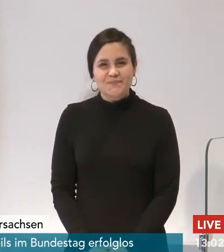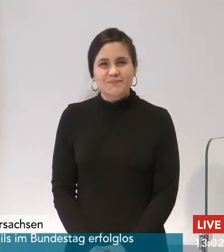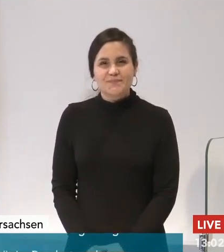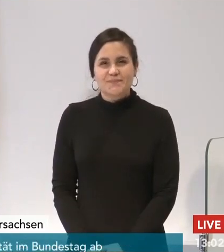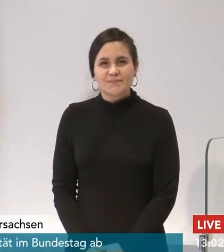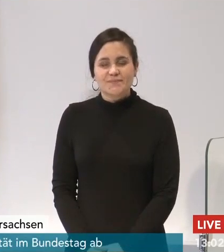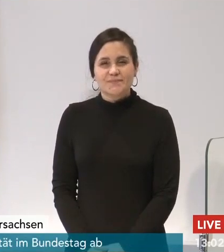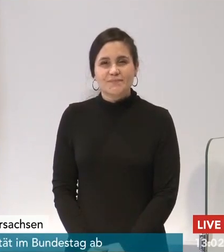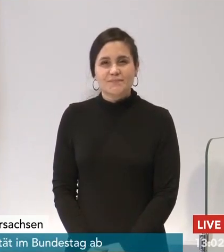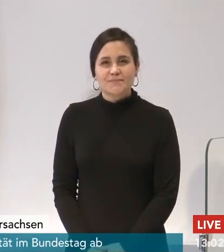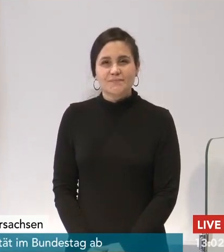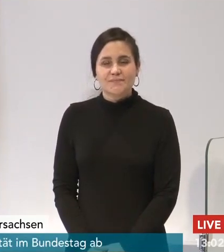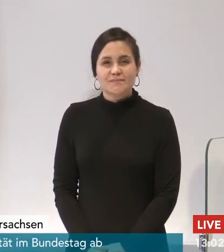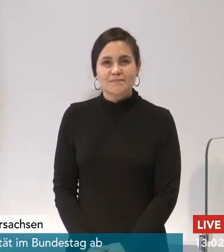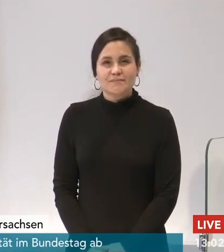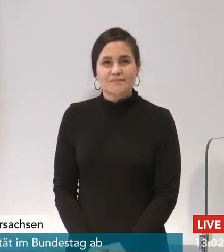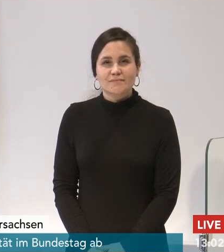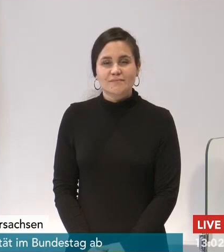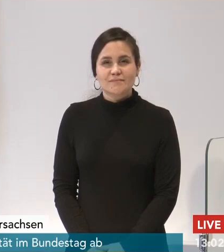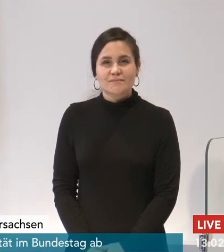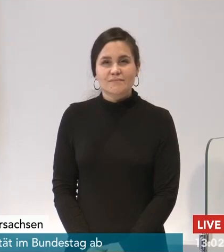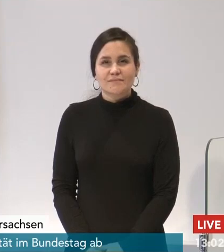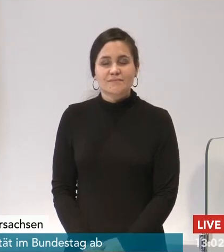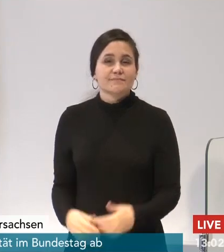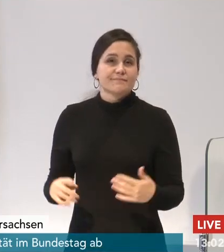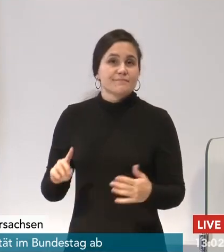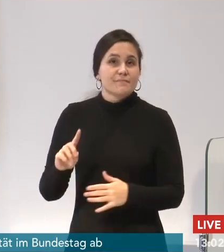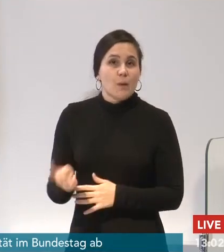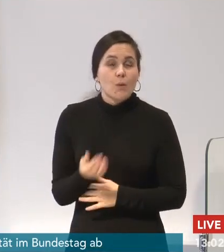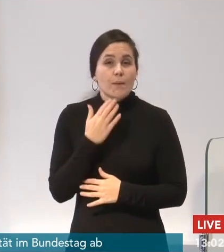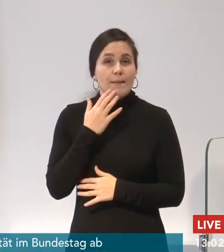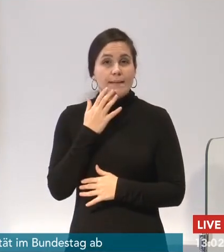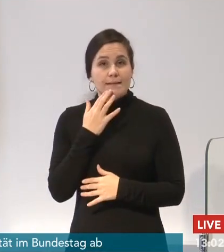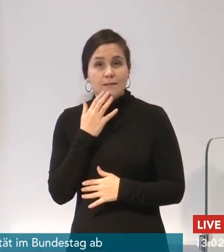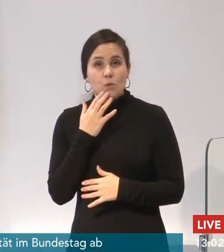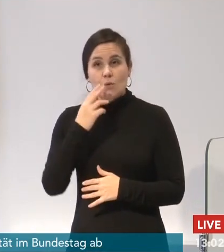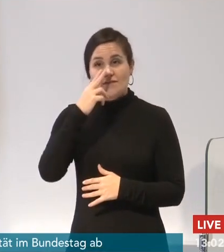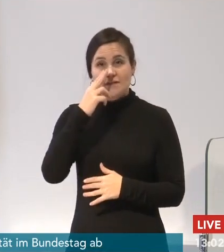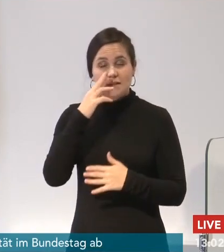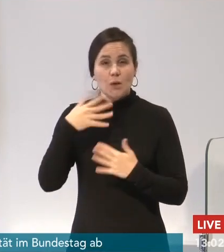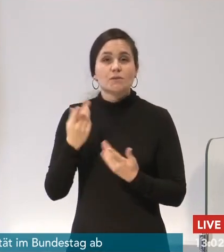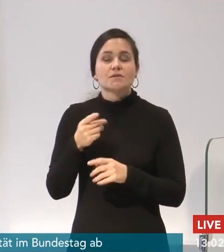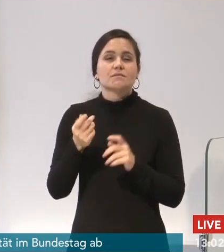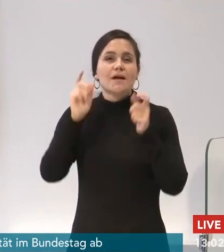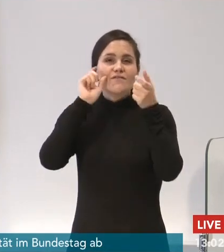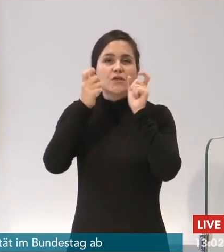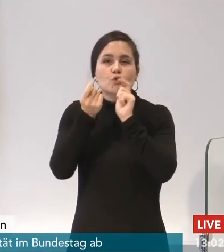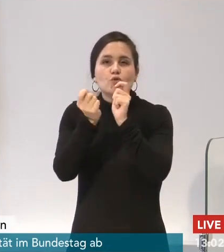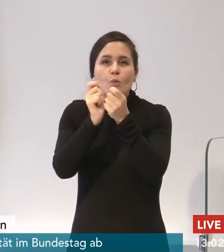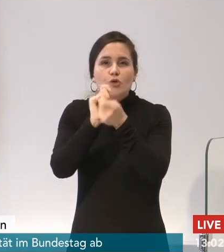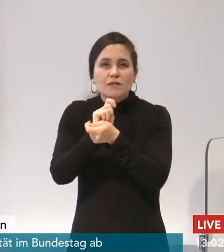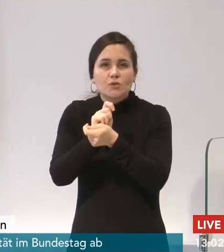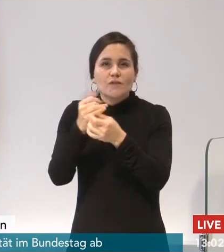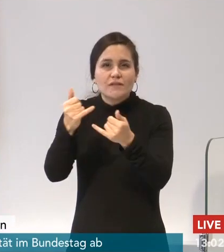das nicht geklärte Risiko mit den Virusmutationen. Dass es sie in Niedersachsen gibt, das steht fest.